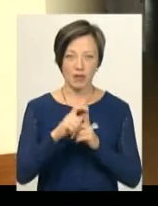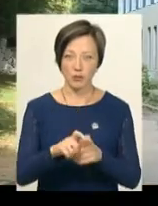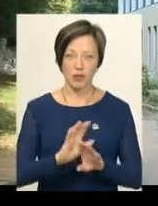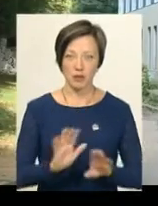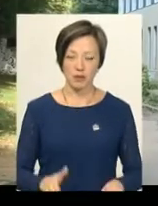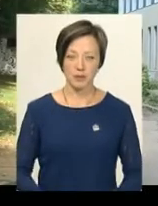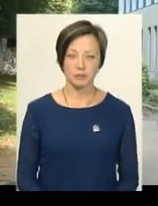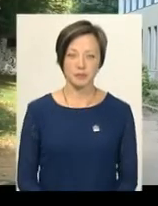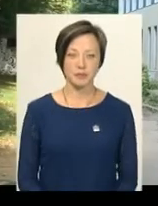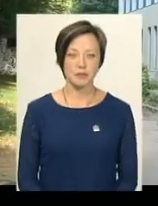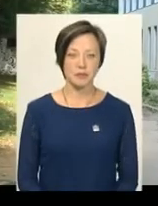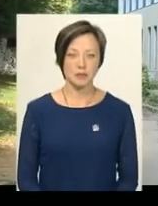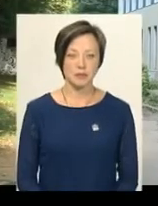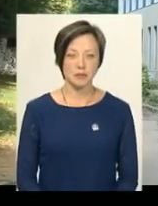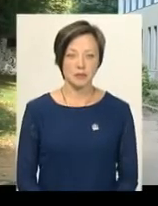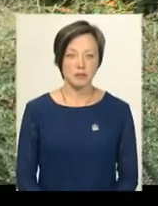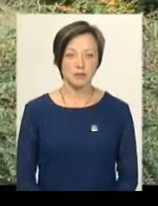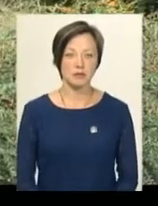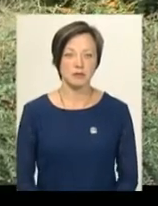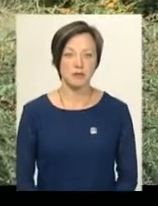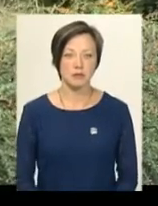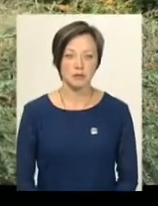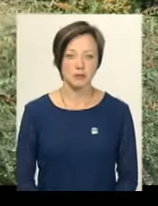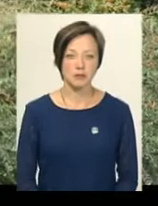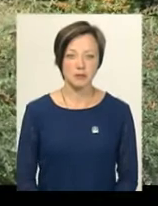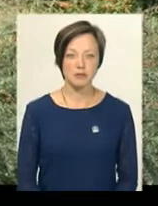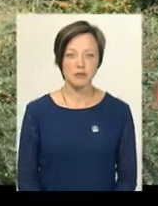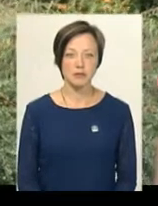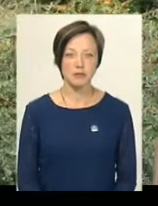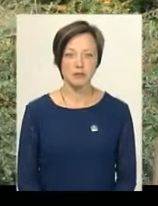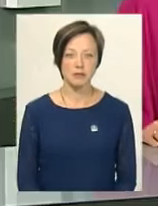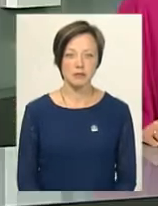відповідав. Ірина Аріон, Олександр Горішевський, Новини, Поділля, Центр.